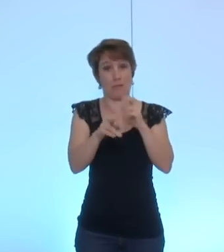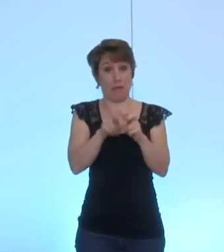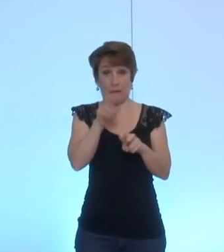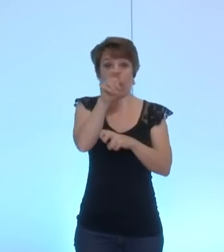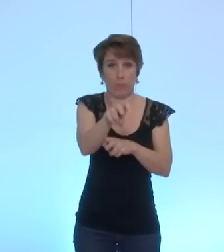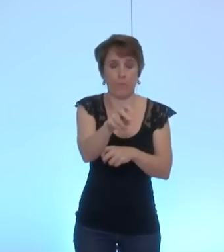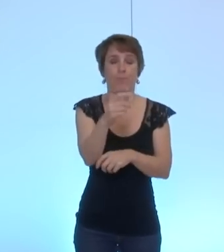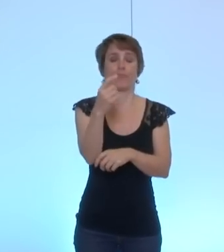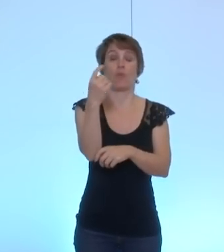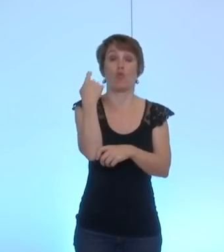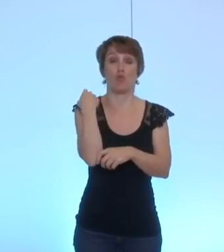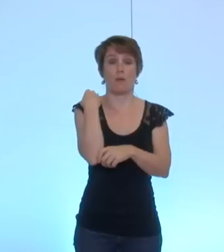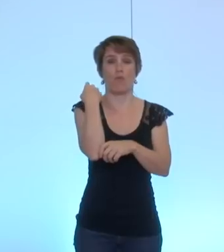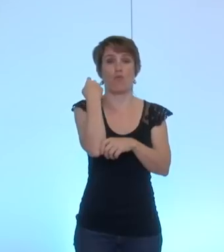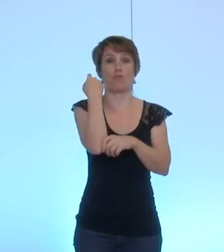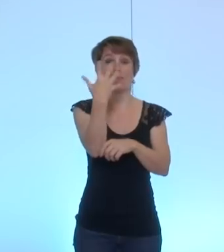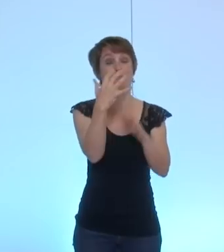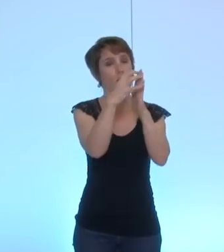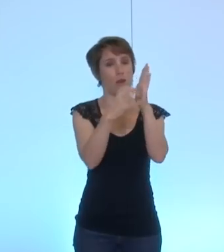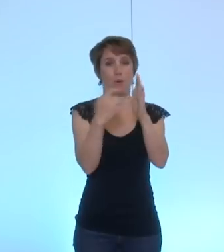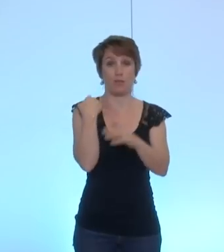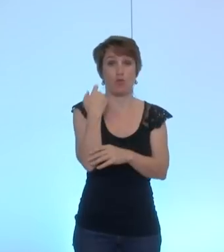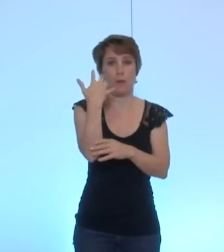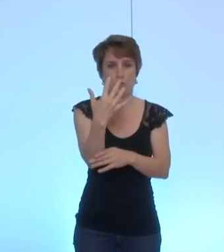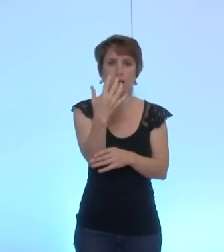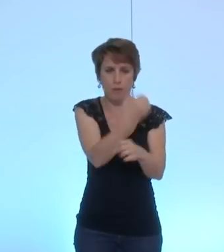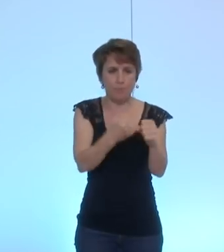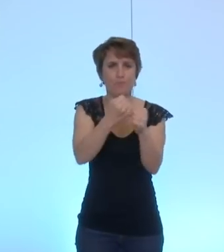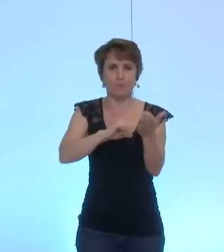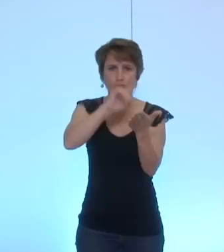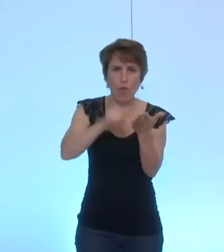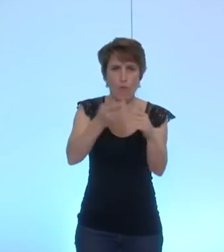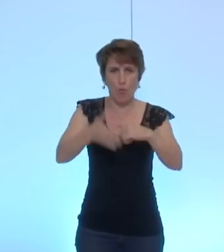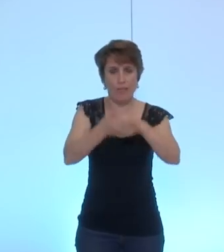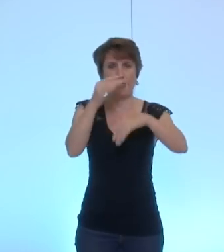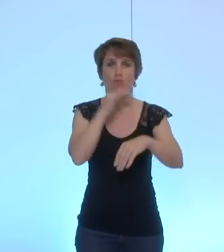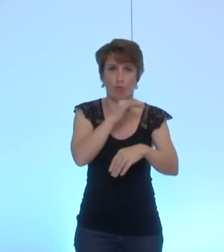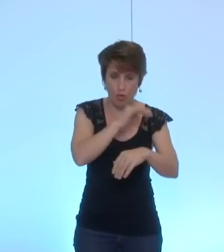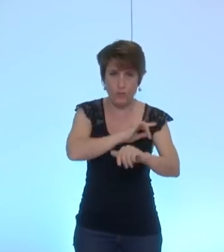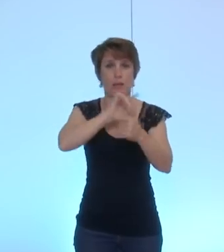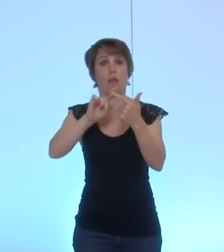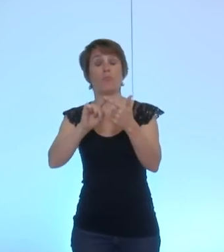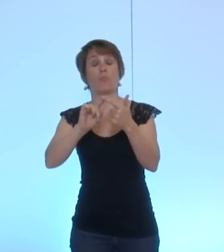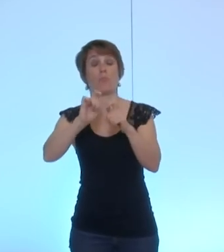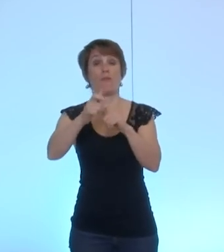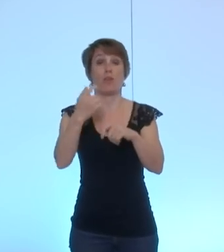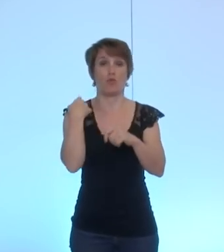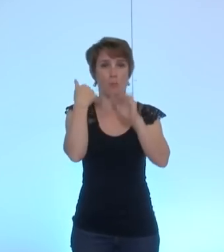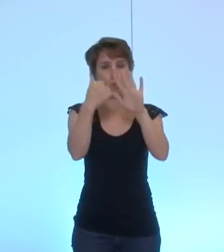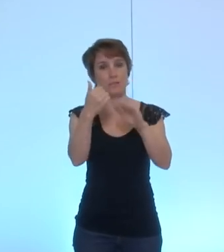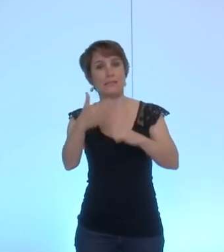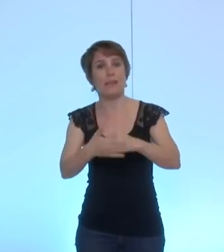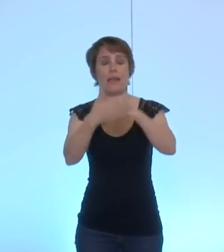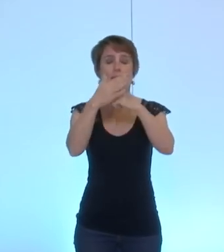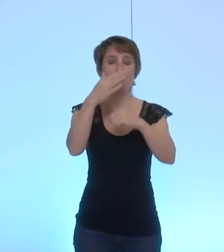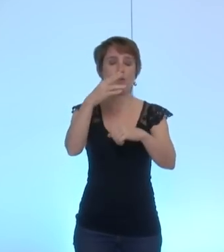des délibérations 5 création d'un fonds d'aide d'urgence et délibération 6 sur l'aide humanitaire d'urgence